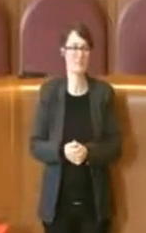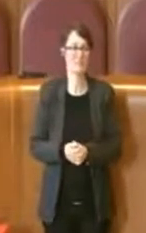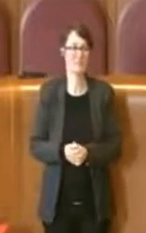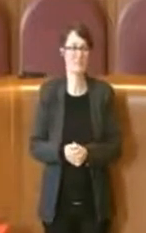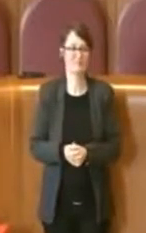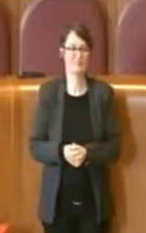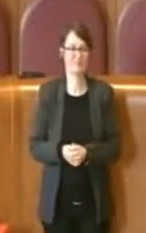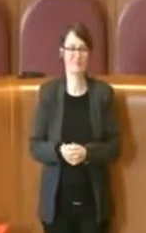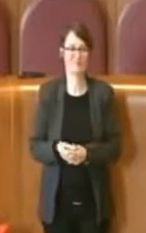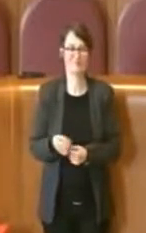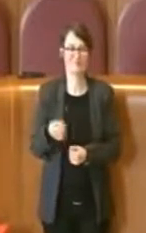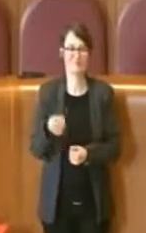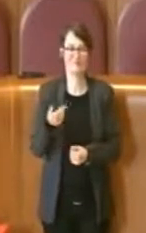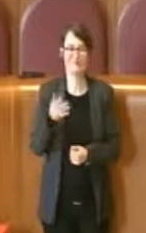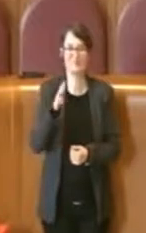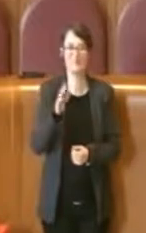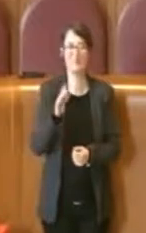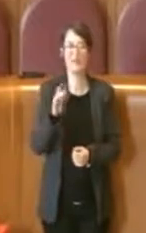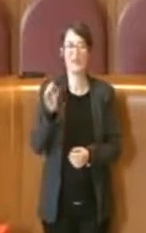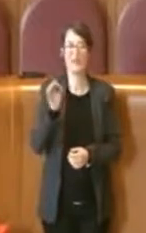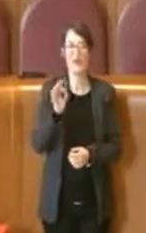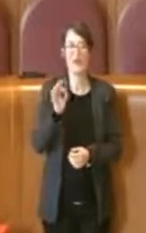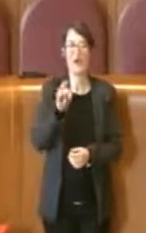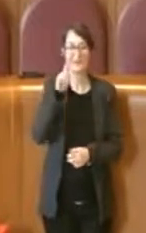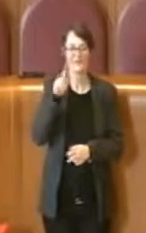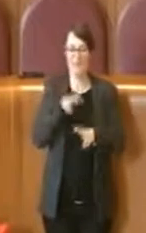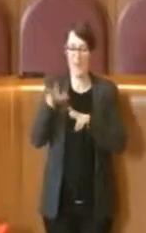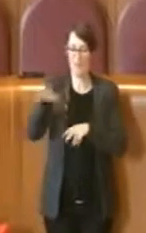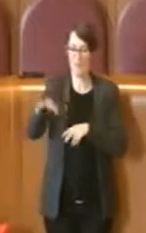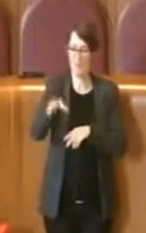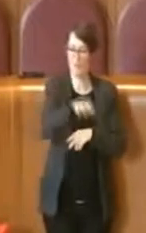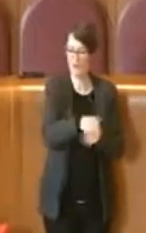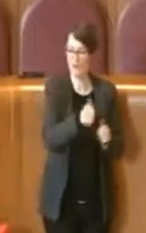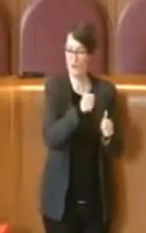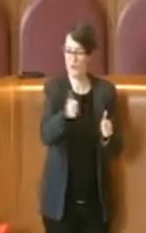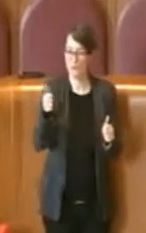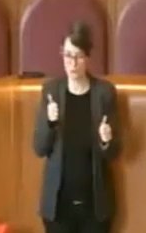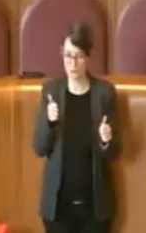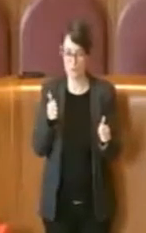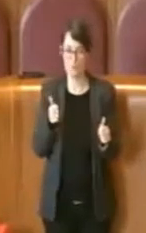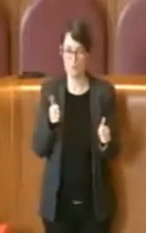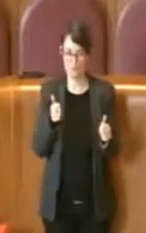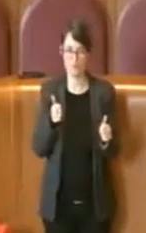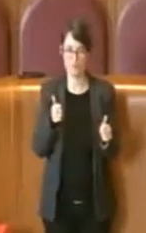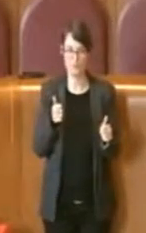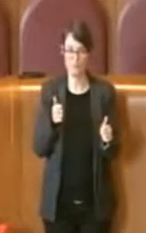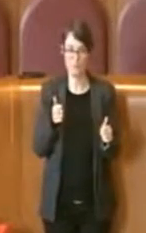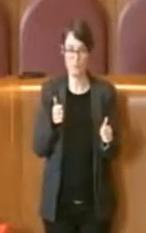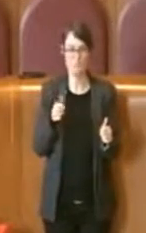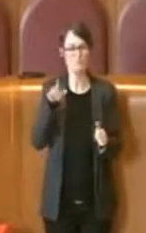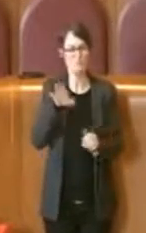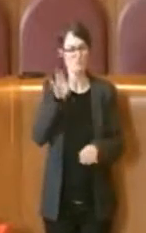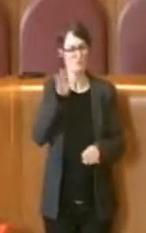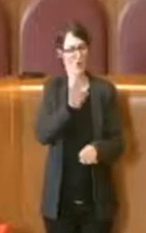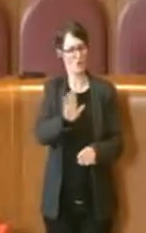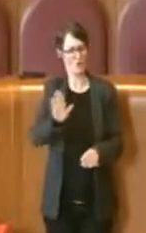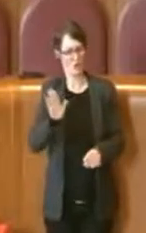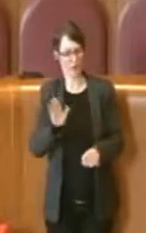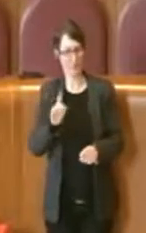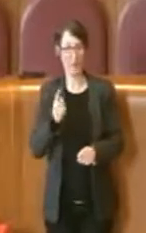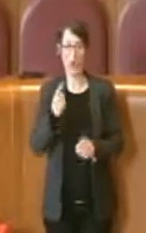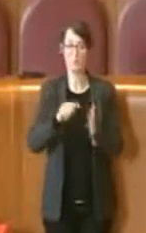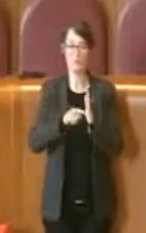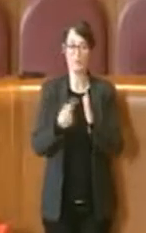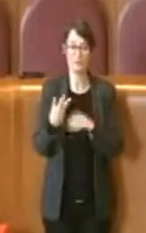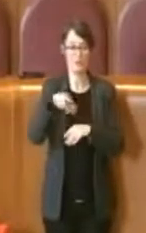Ma ahimè, se i municipi stessi in alcuni casi dirottano le risorse il milione in più